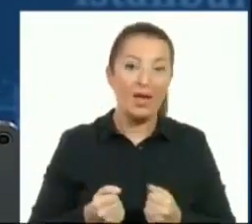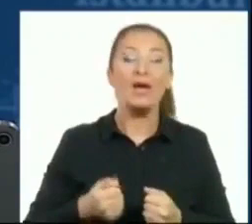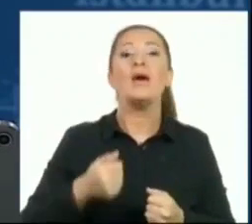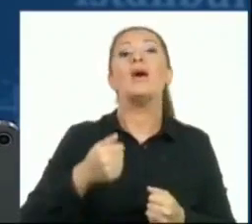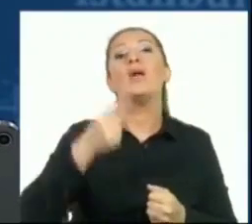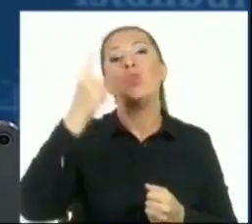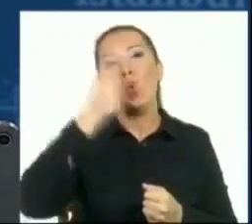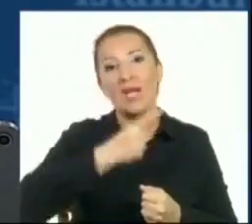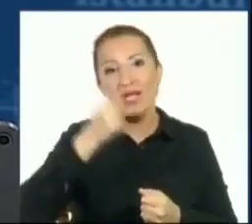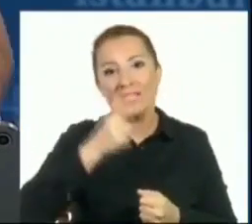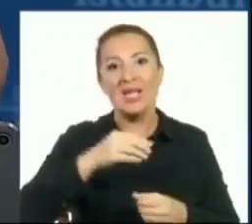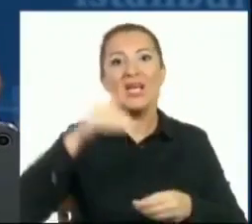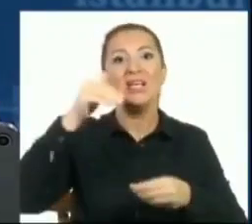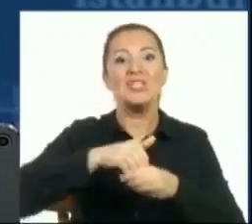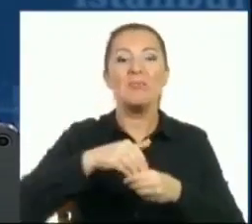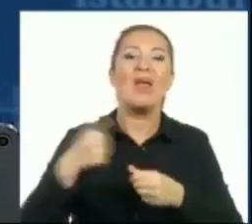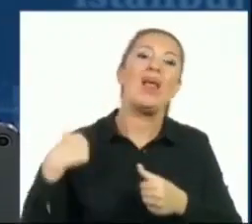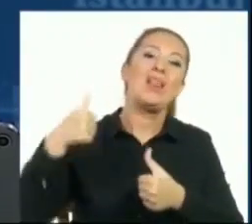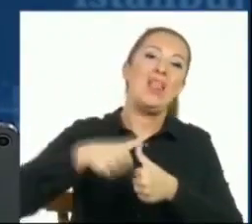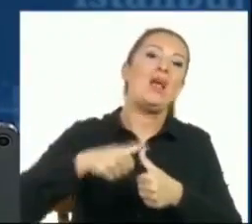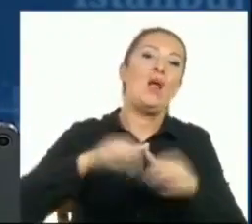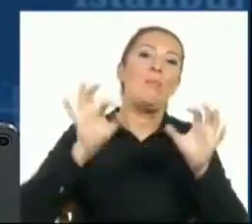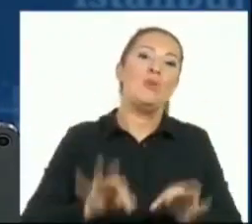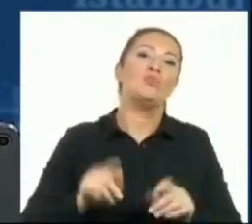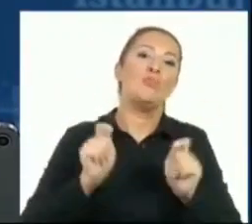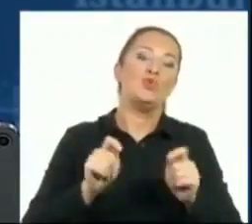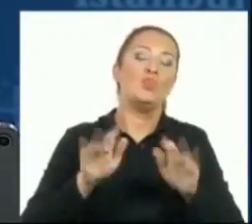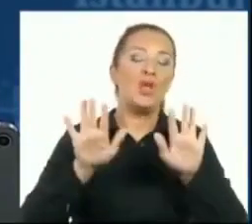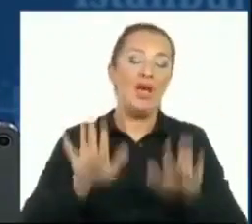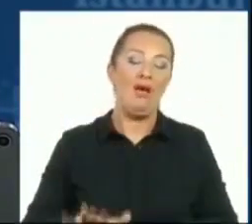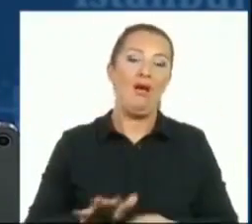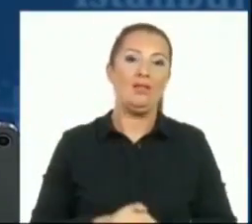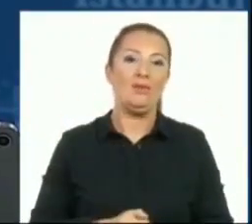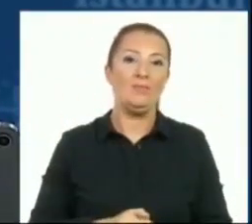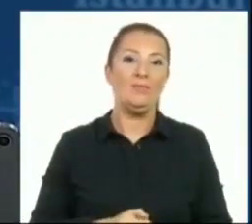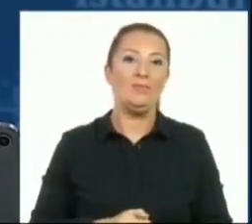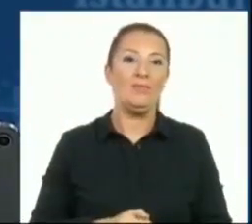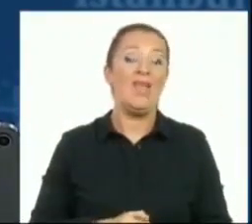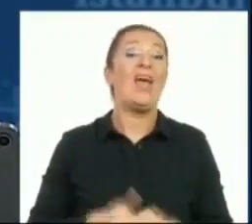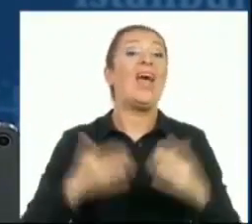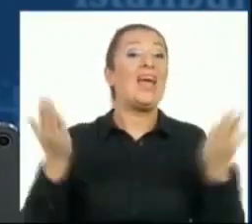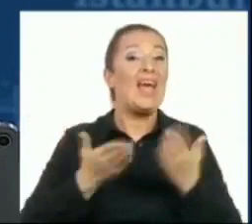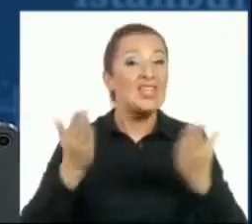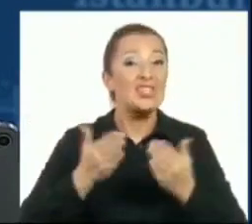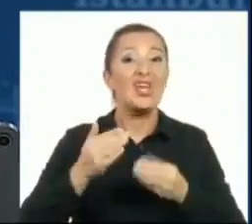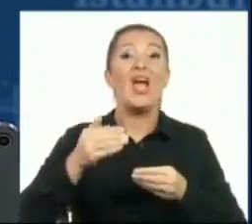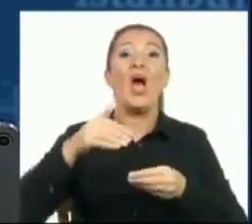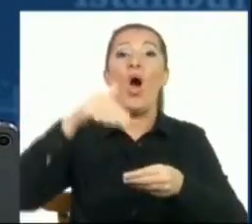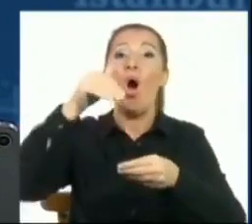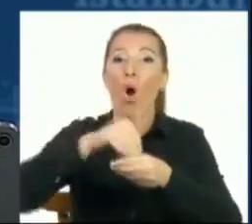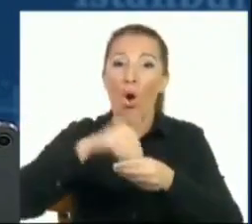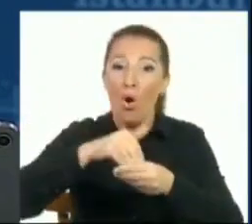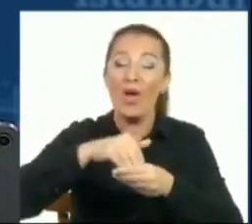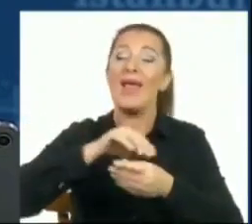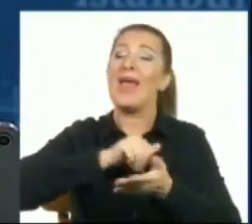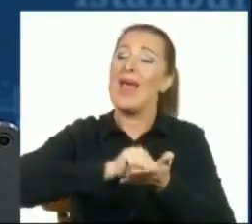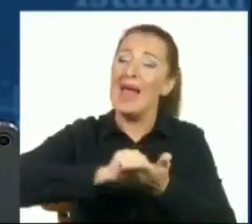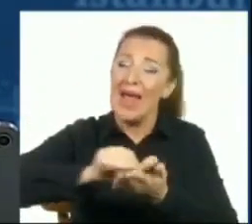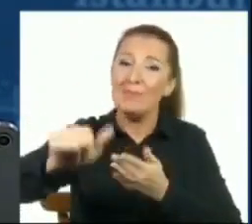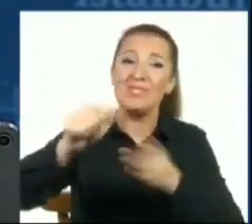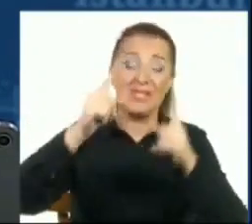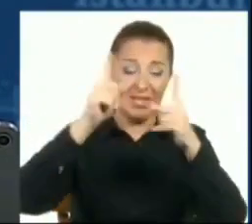Dolayısıyla seçime gitmek mecburiyetinde kaldık. Keşke oyların tamamı sayılabilseydi,